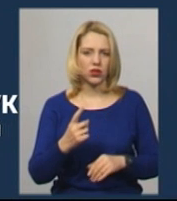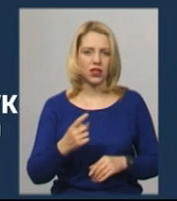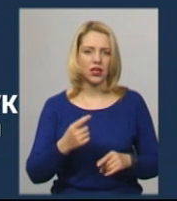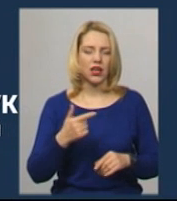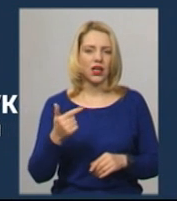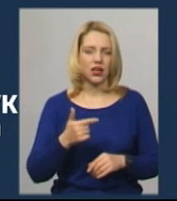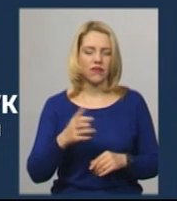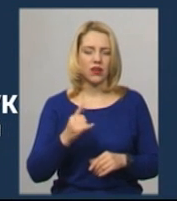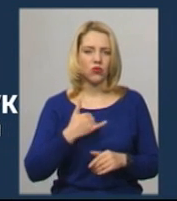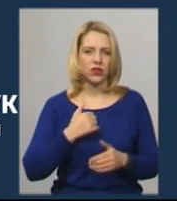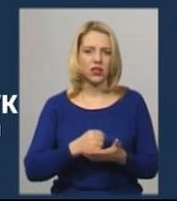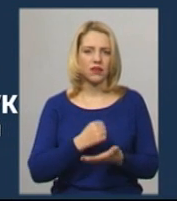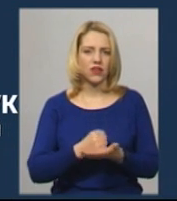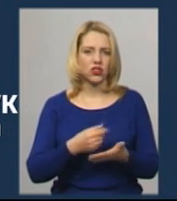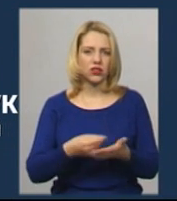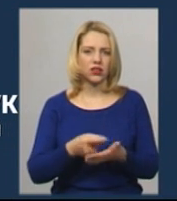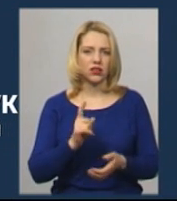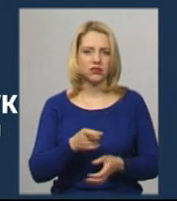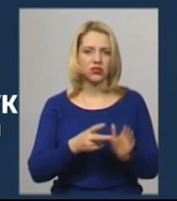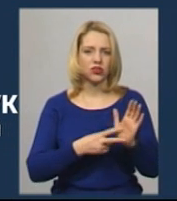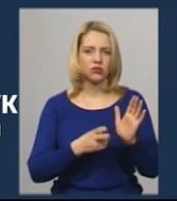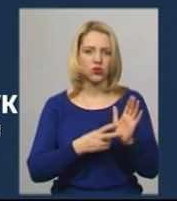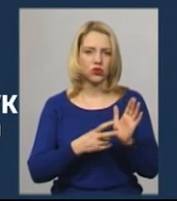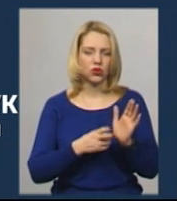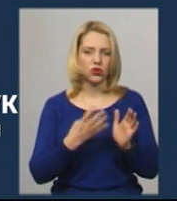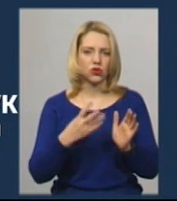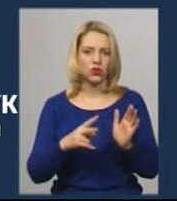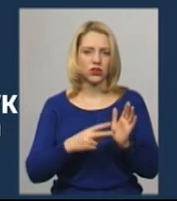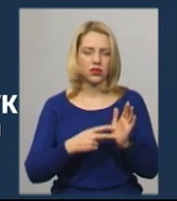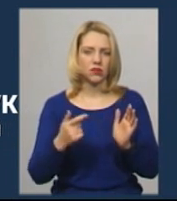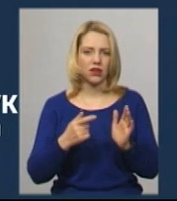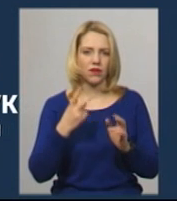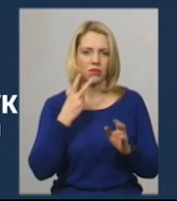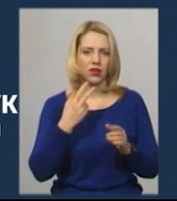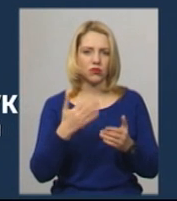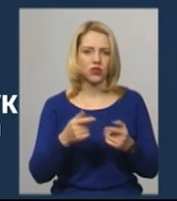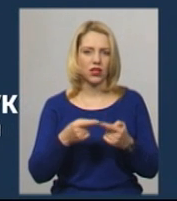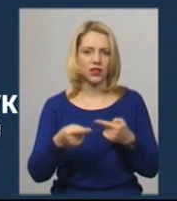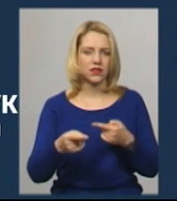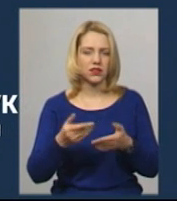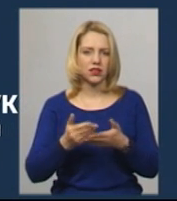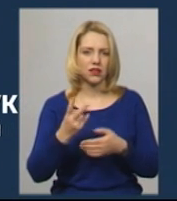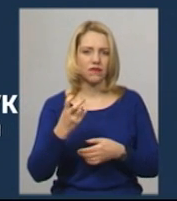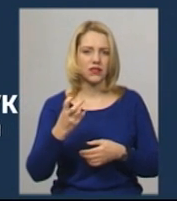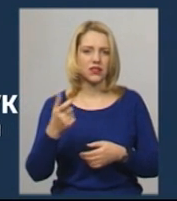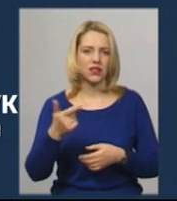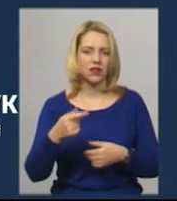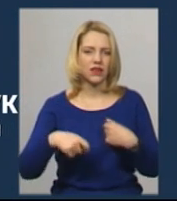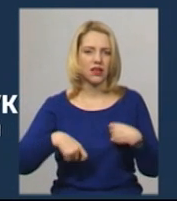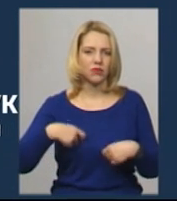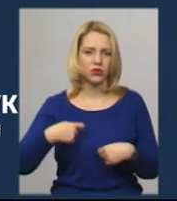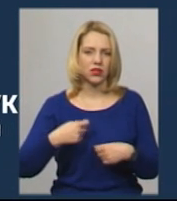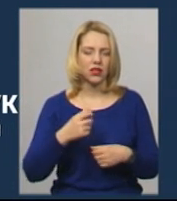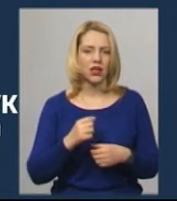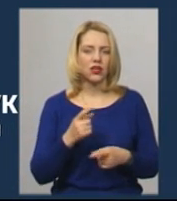а в нас затверджений тариф 1747 гривень. Ми вже бачимо майже понад 200 гривень збитки на кожній калорії.